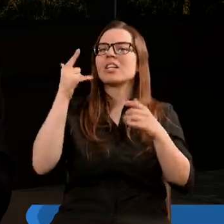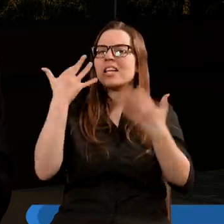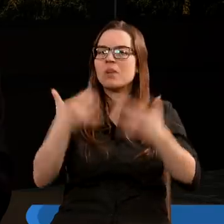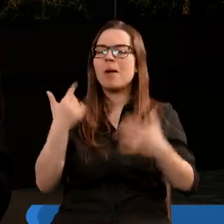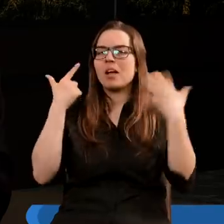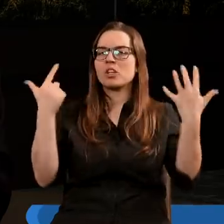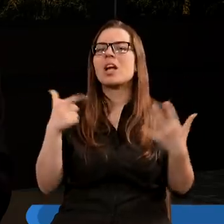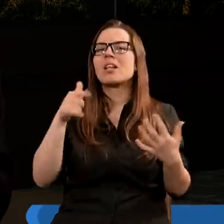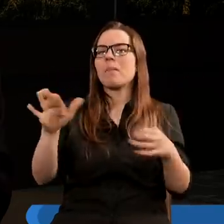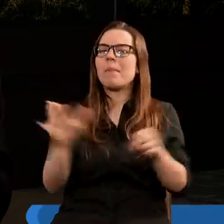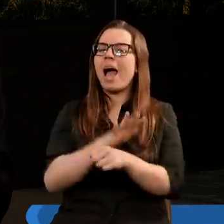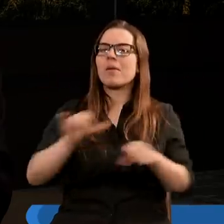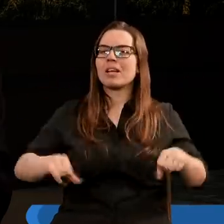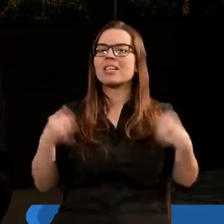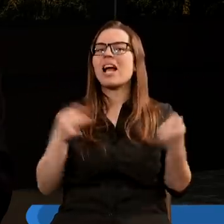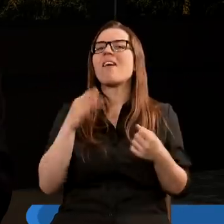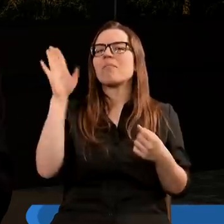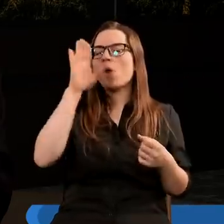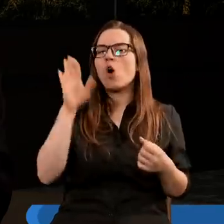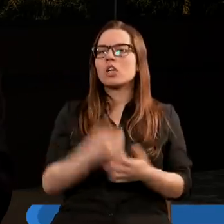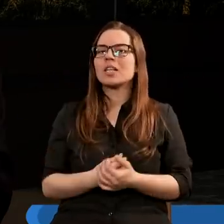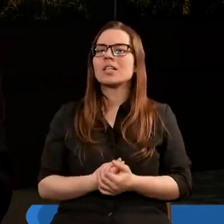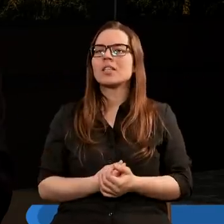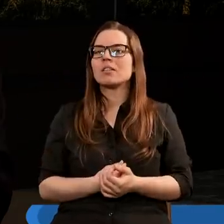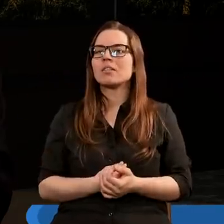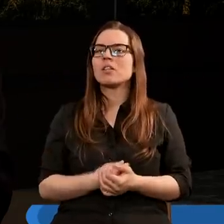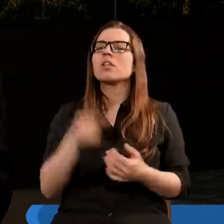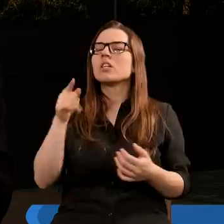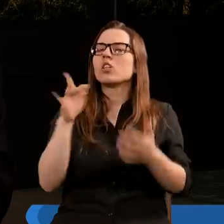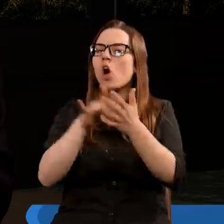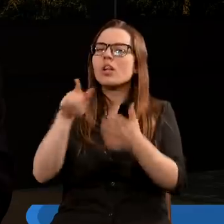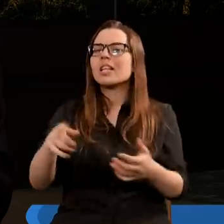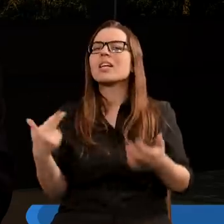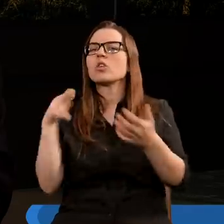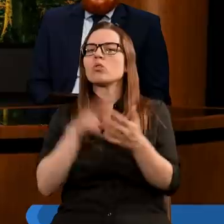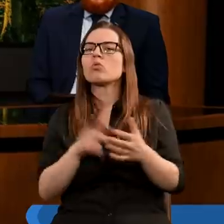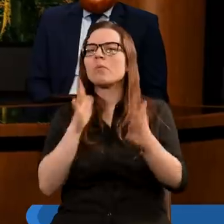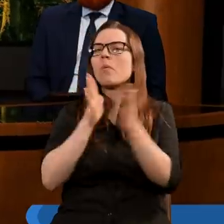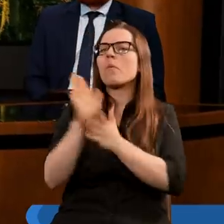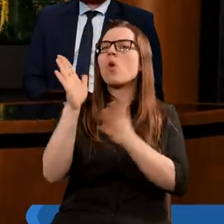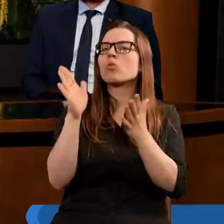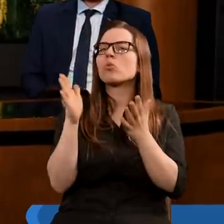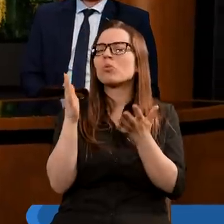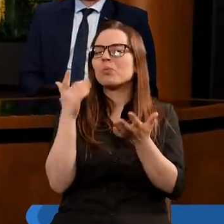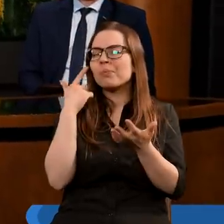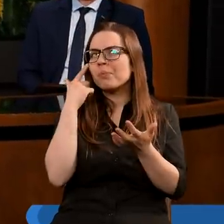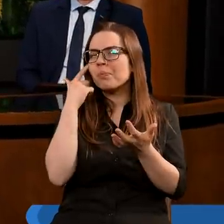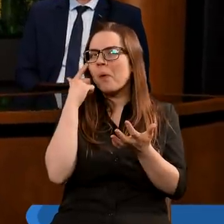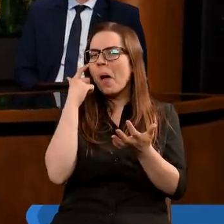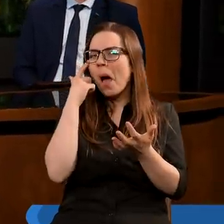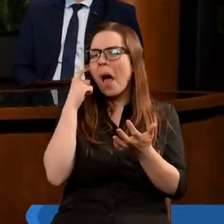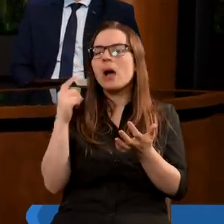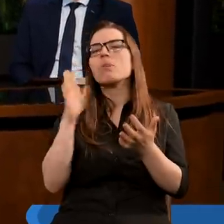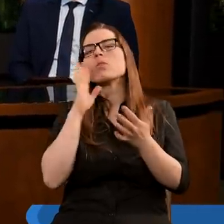że jest to pełny gniew Boży. Czyli dotknie tych, dla których